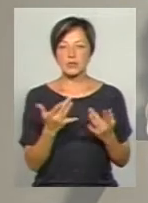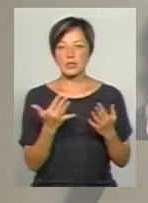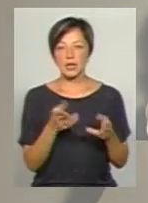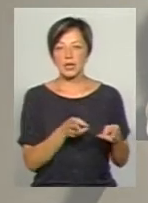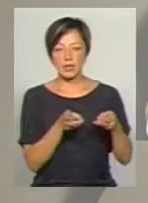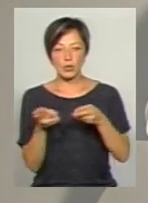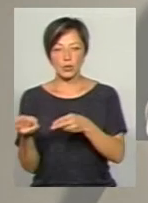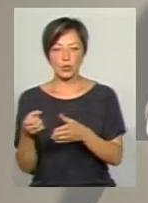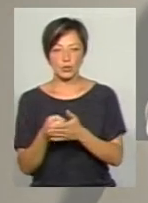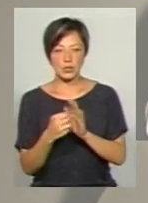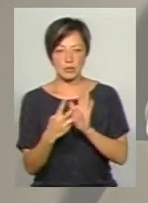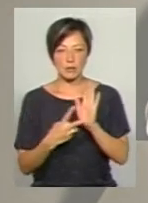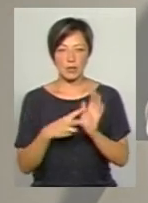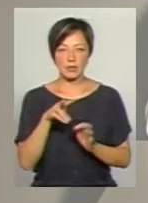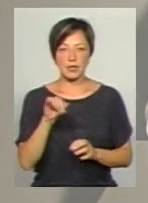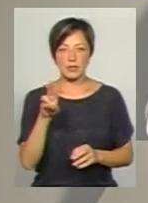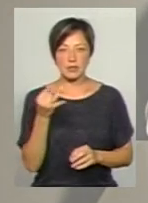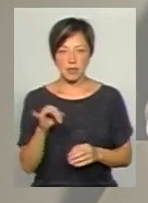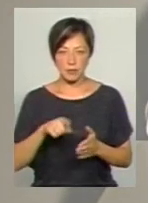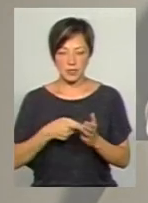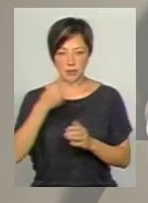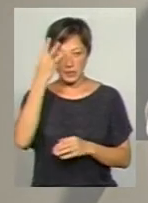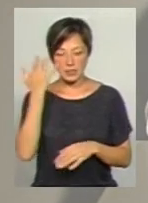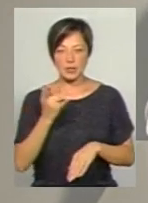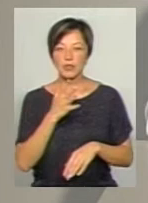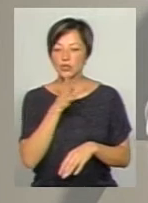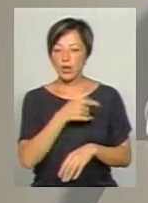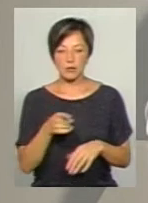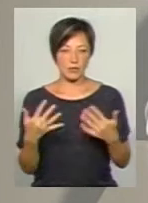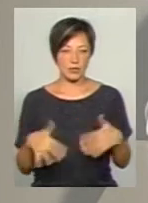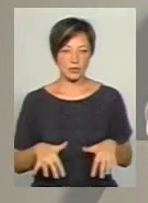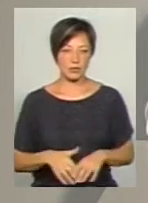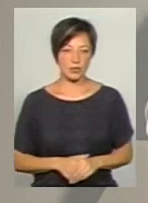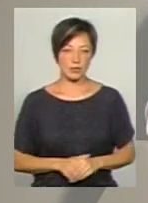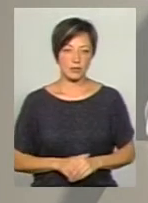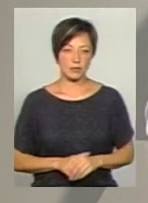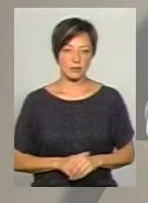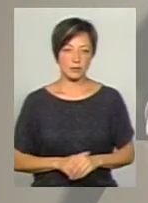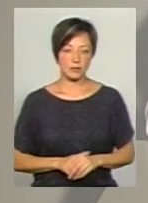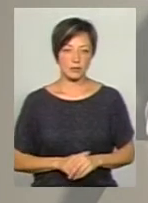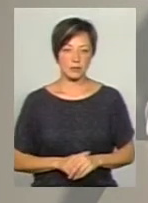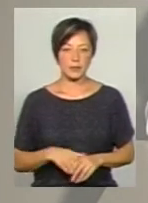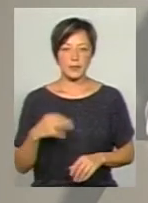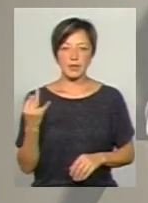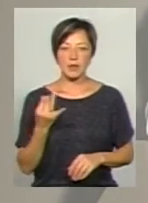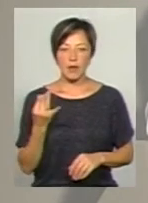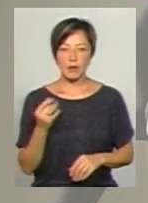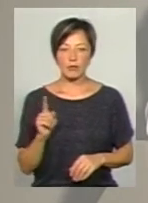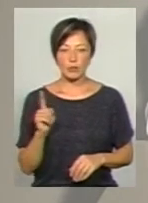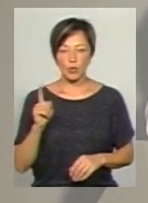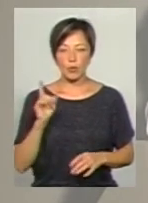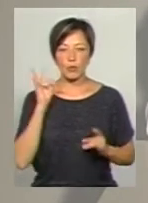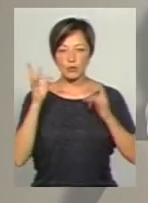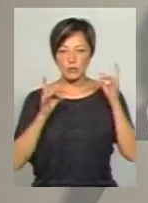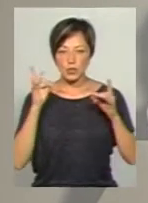наприклад, добирається до 17-го ліцею у місті Хмельницькому, скільки він на це затрачає часу. Цікаво, що прозвучали в цьому